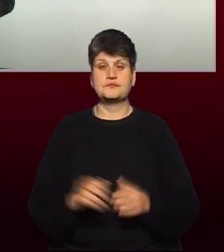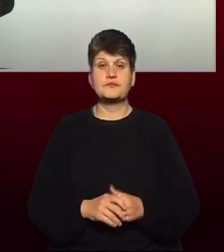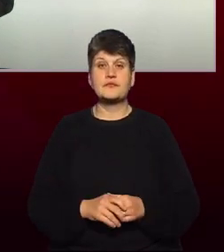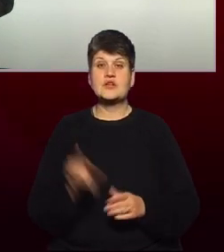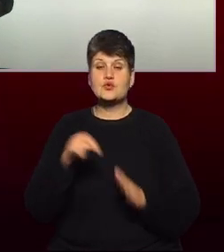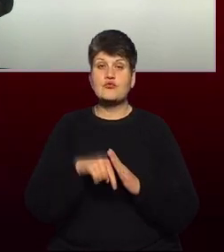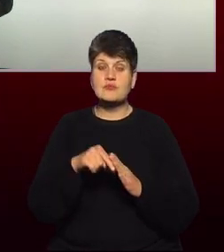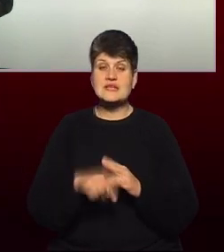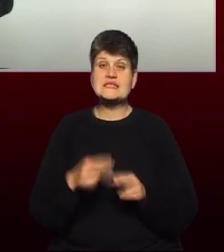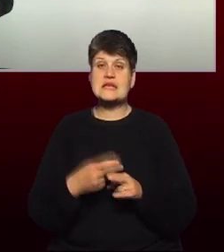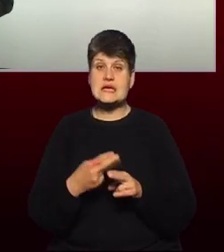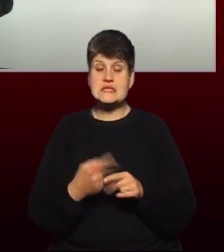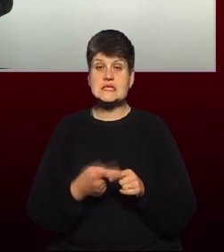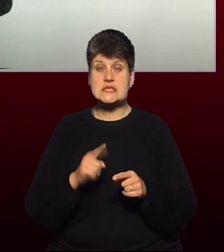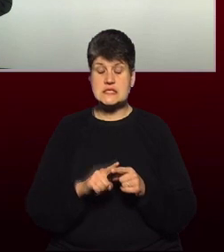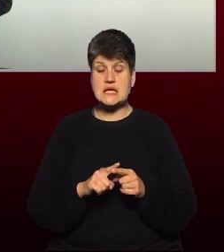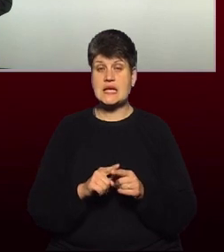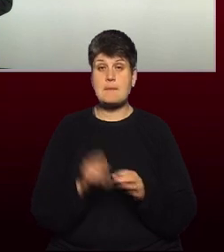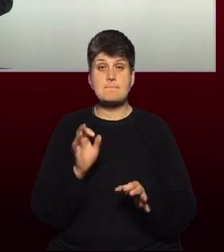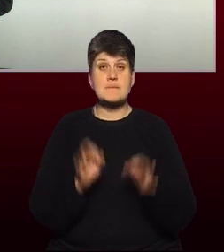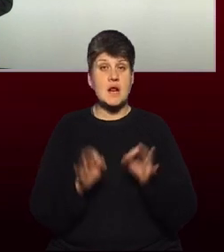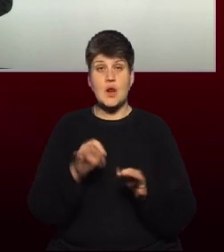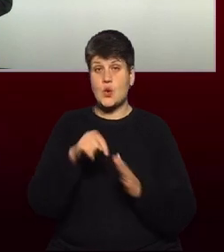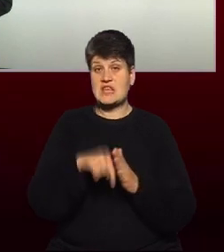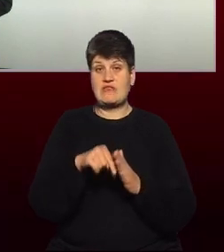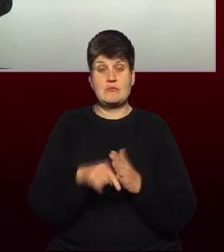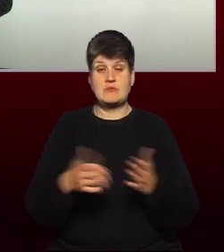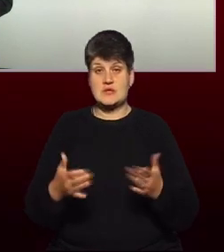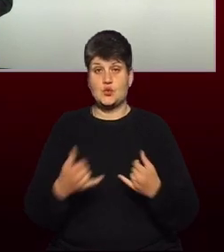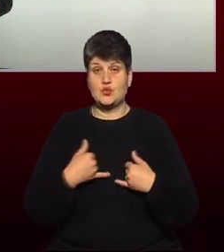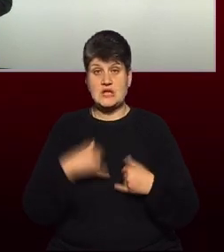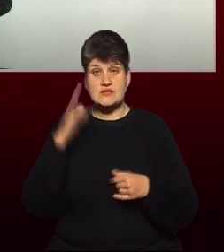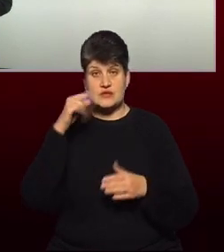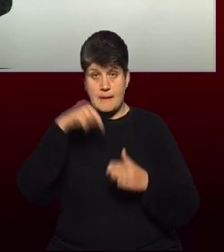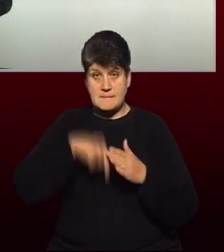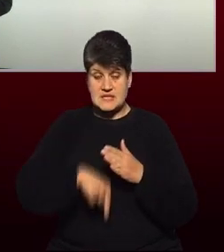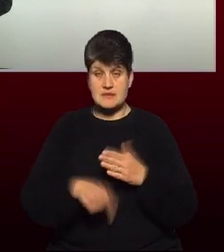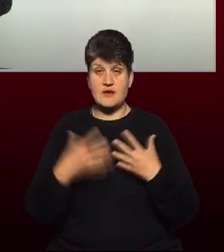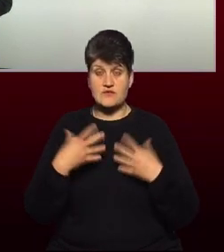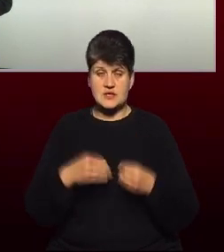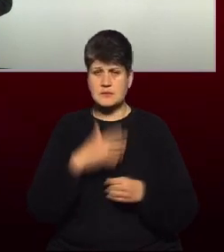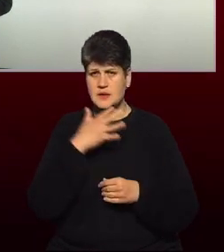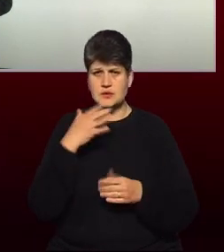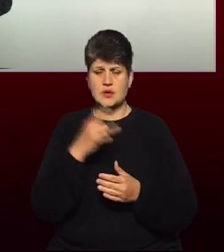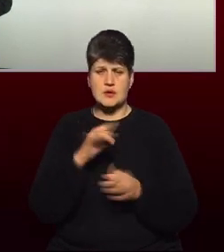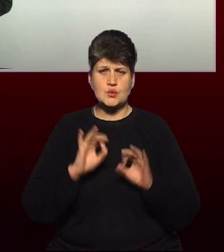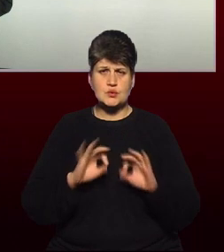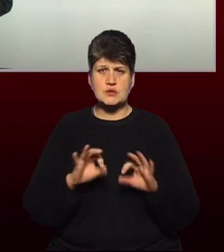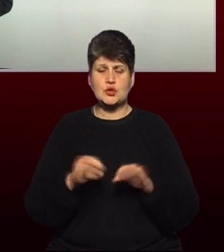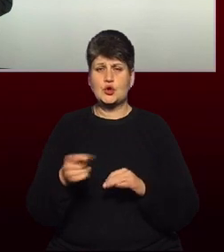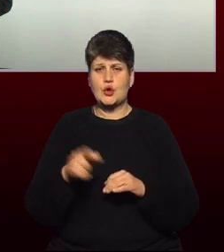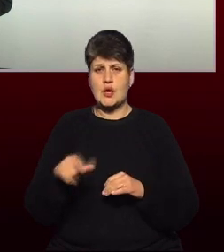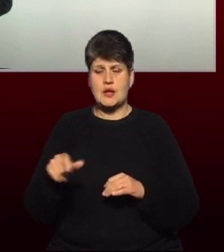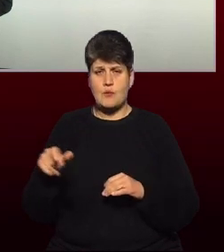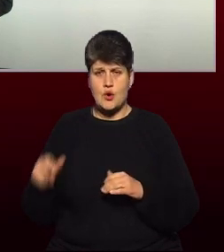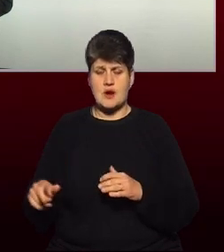природній вміст заліза у воді, тому що в нас вода підземна. Я про це вже також неодноразово розказував, що тернополяни, на